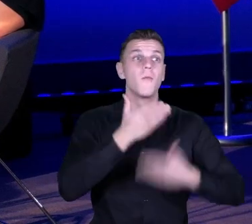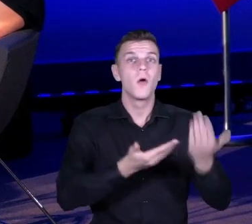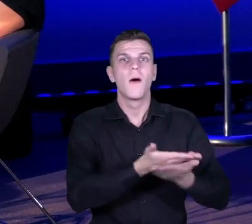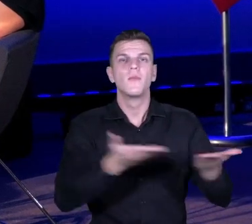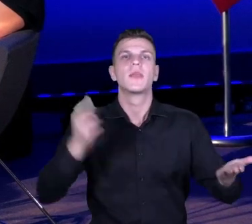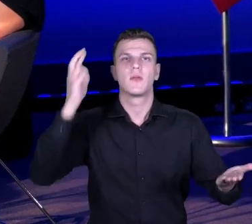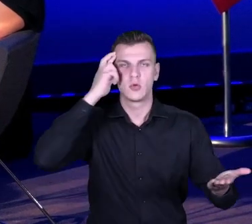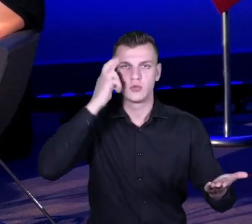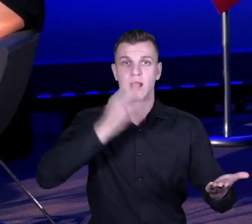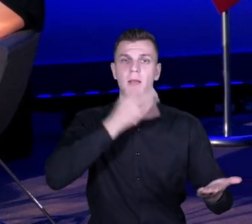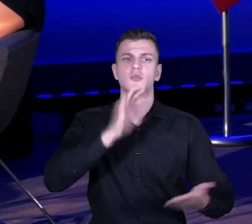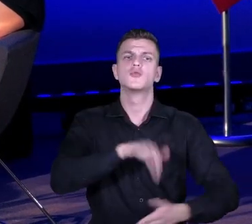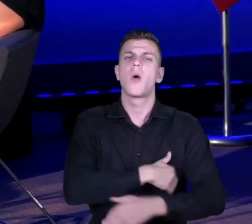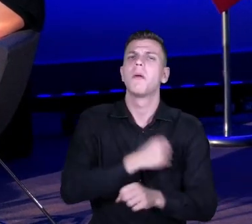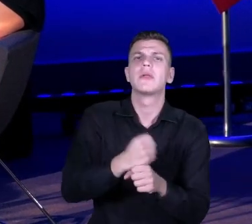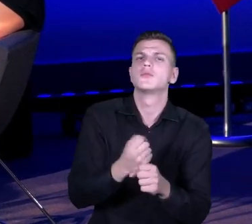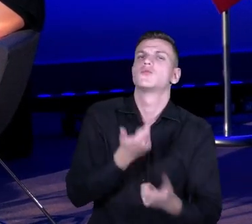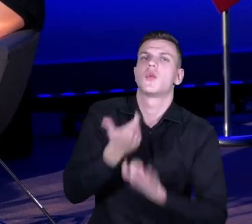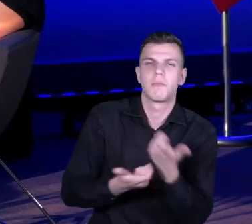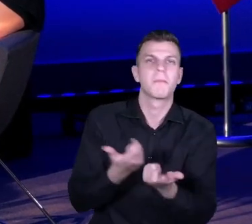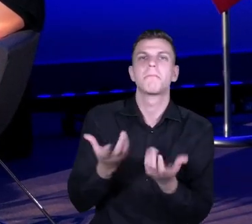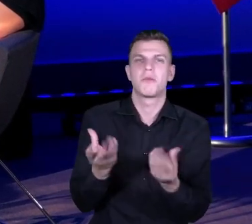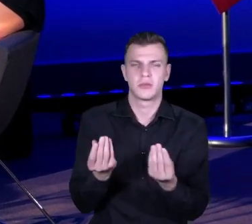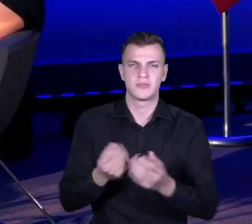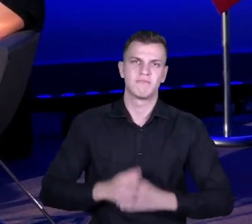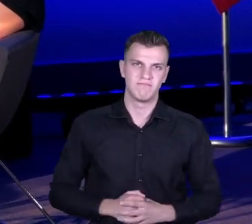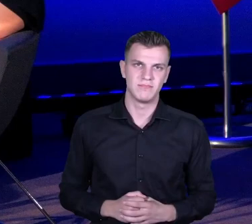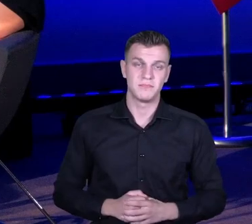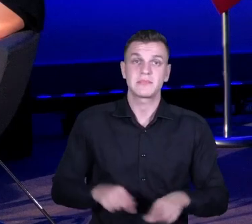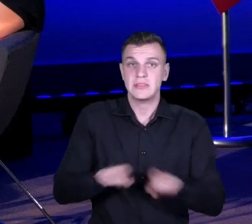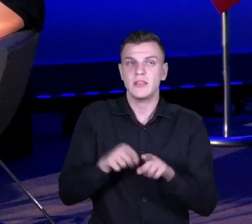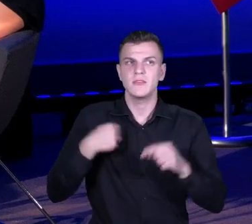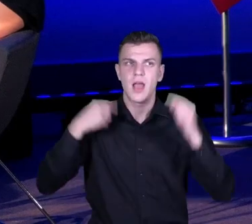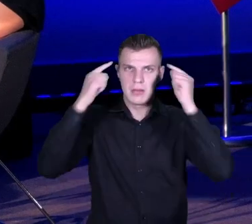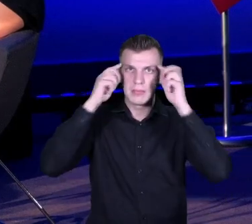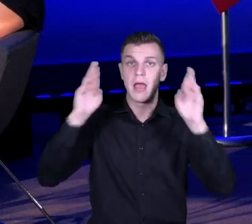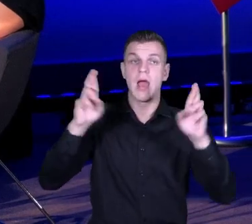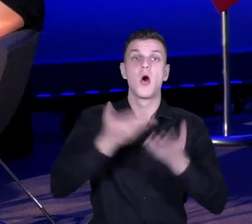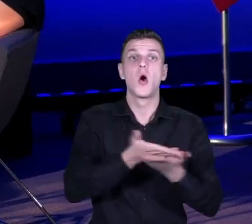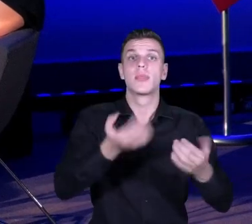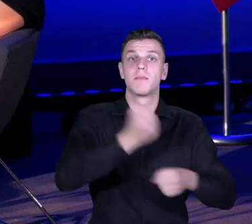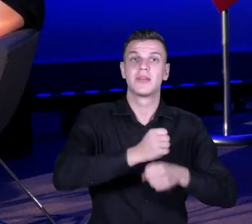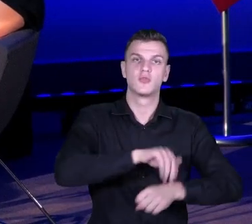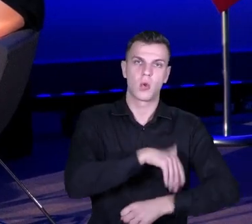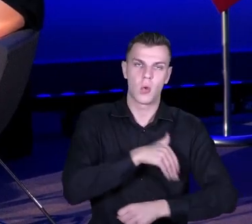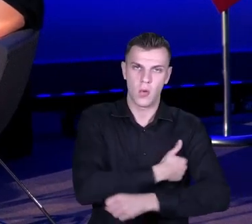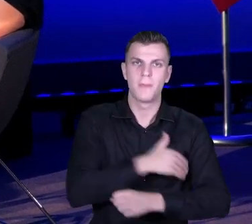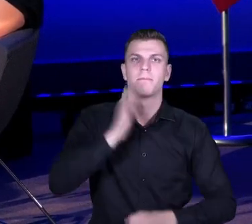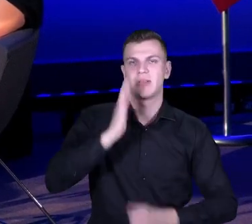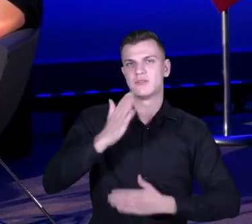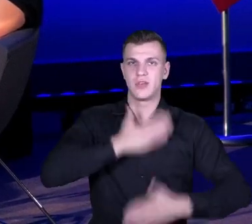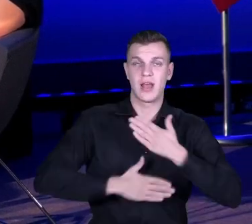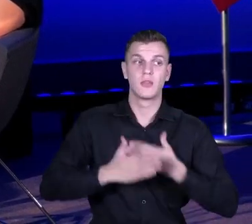i będzie miała jeszcze z tego, chcę wierzyć, dużą satysfakcję, że są